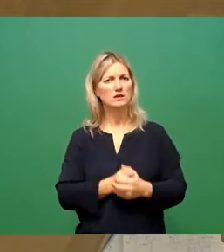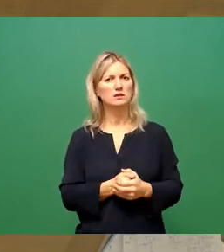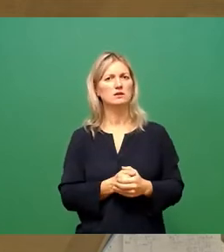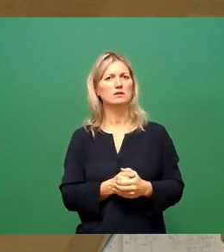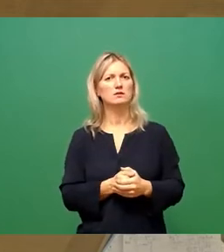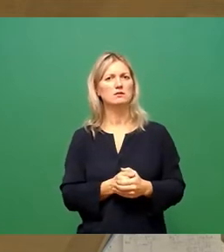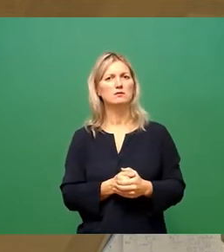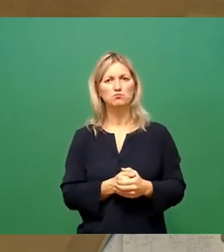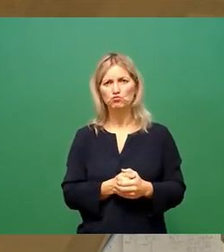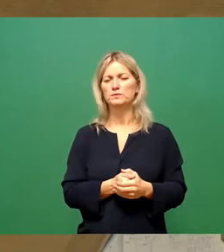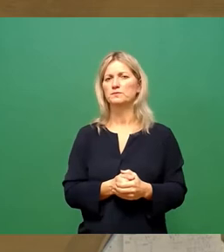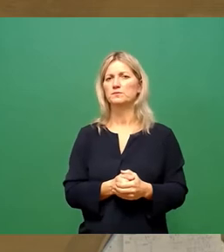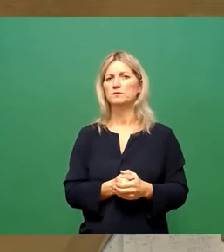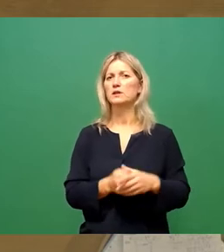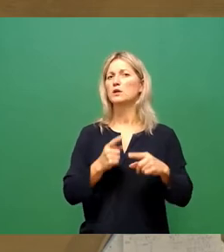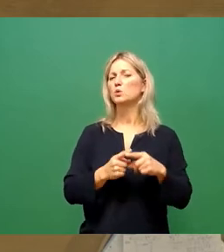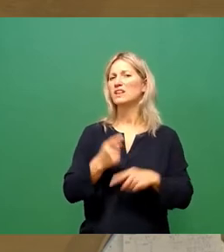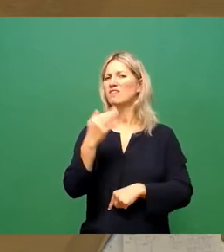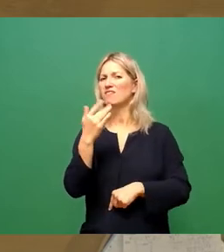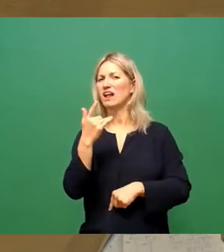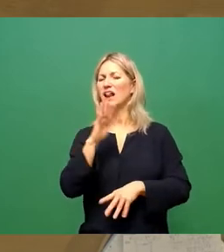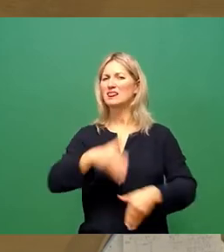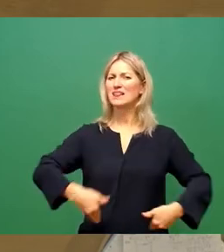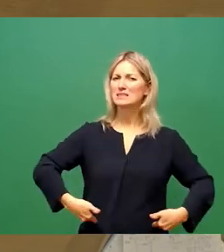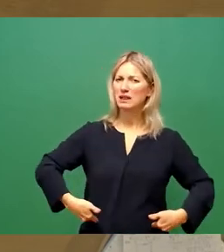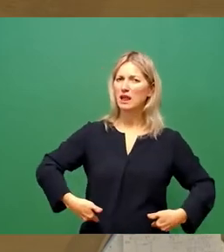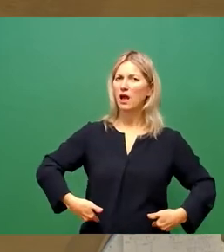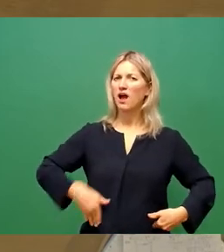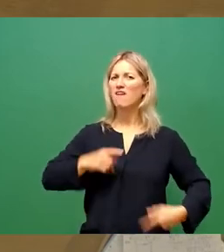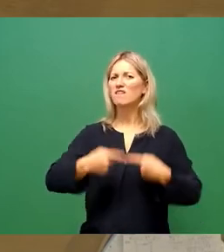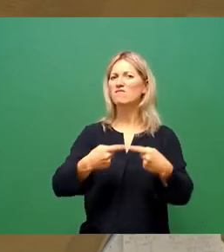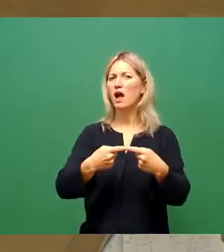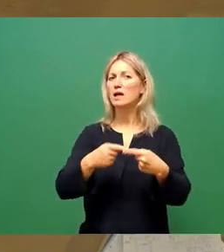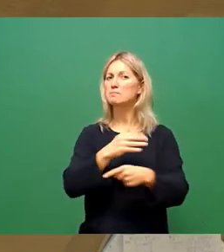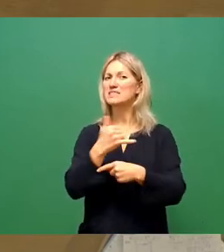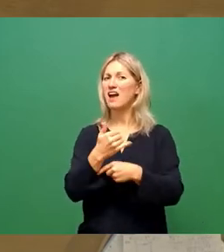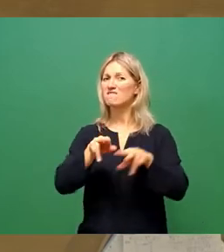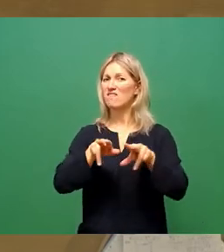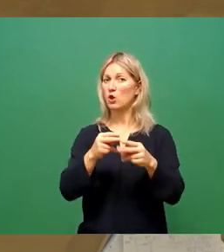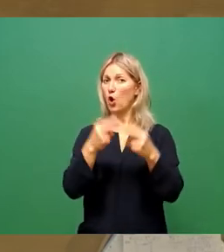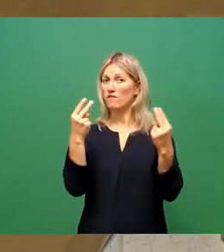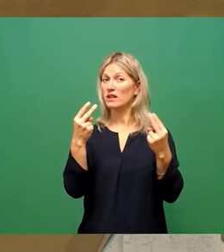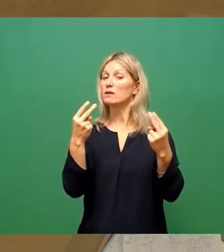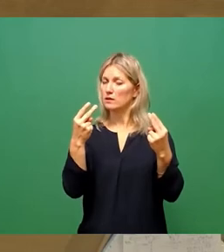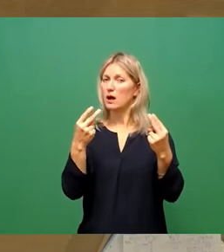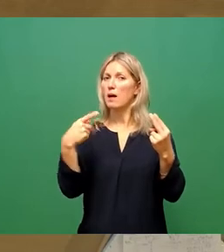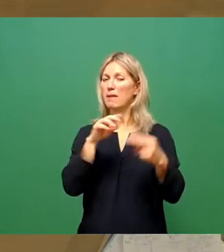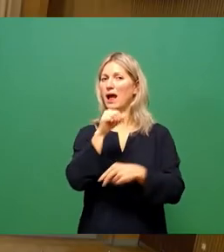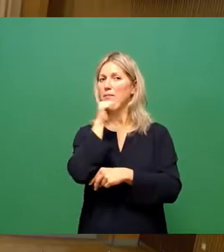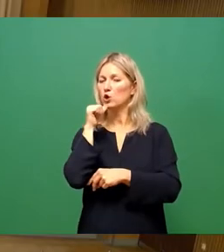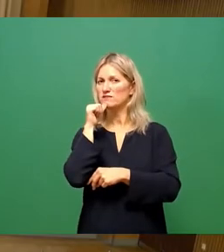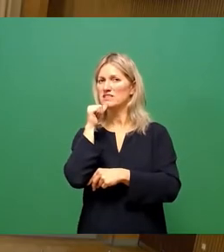Und wie viele Disziplinieverfahren wurden bisher öffentlichen Verwaltungen speziell bei der Berufsverwaltung eingeleitet?